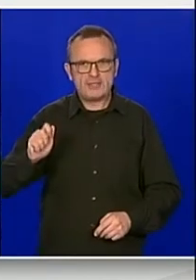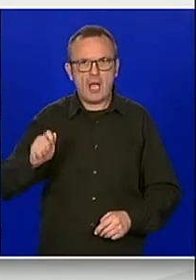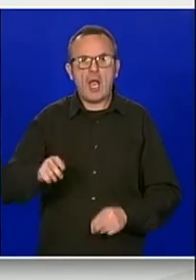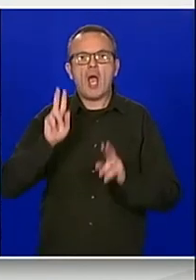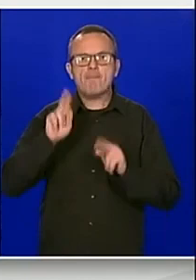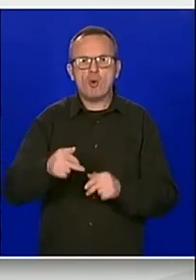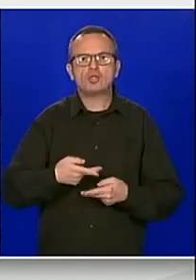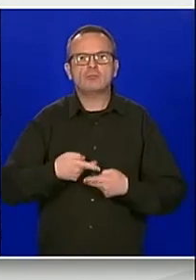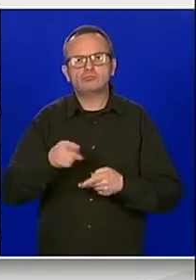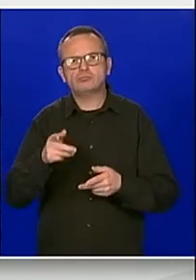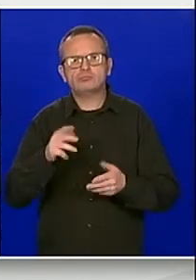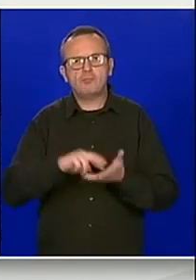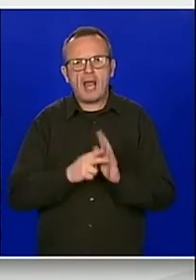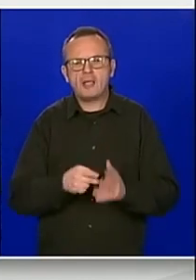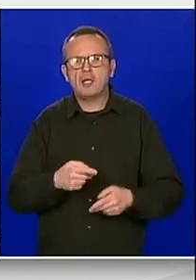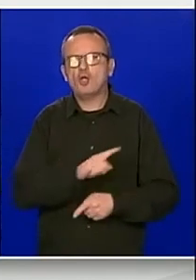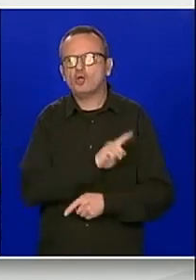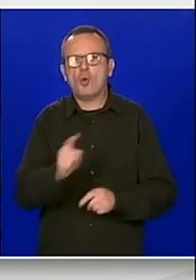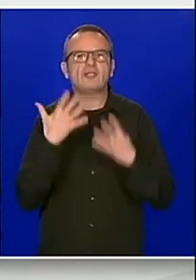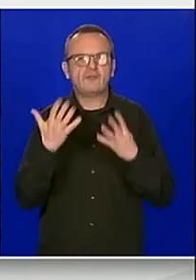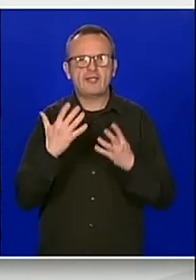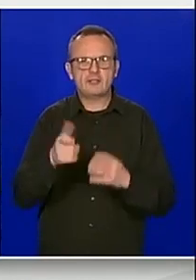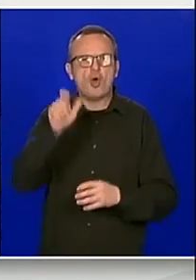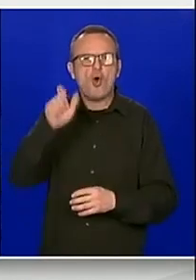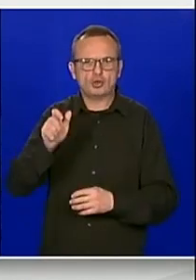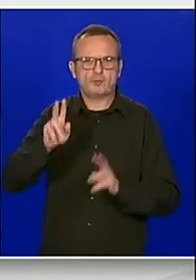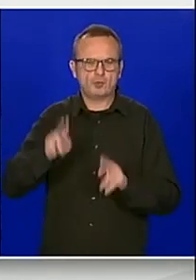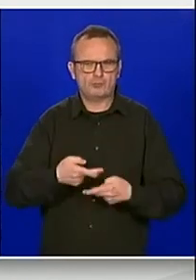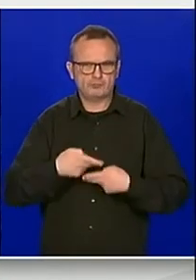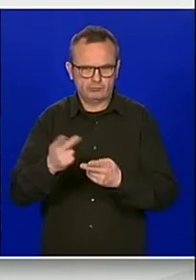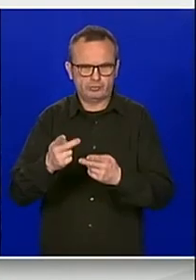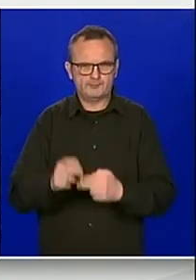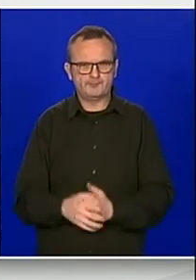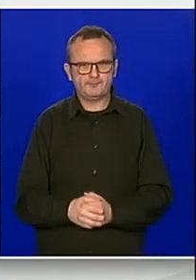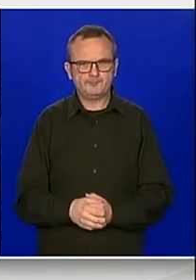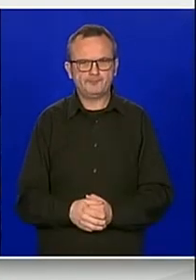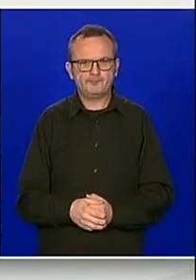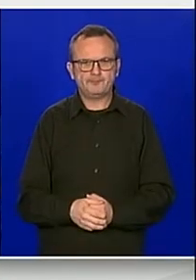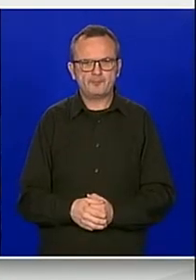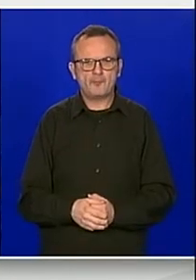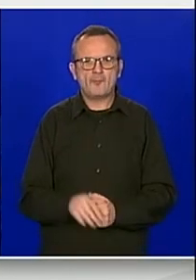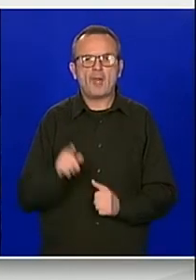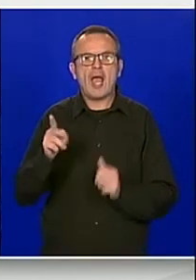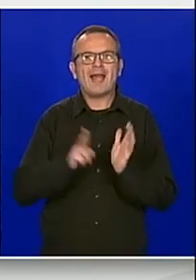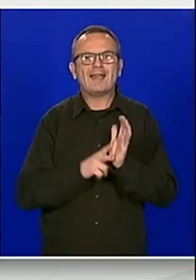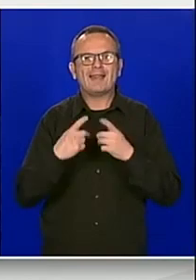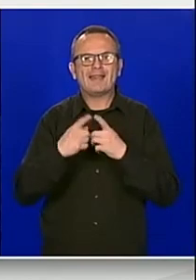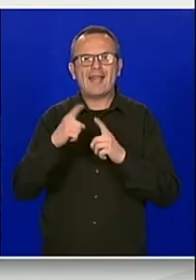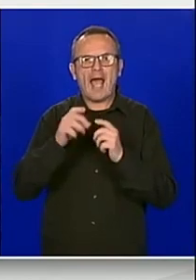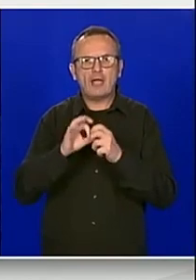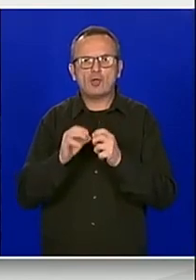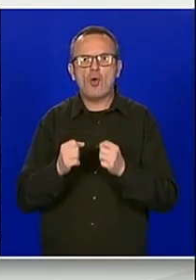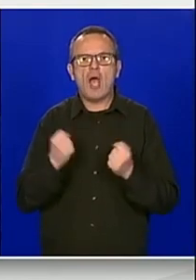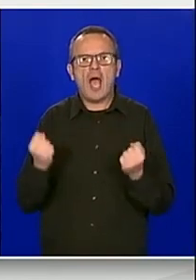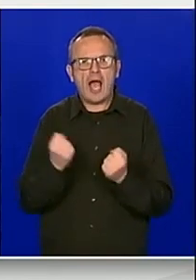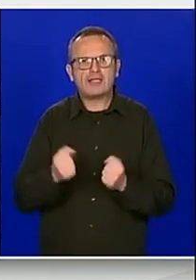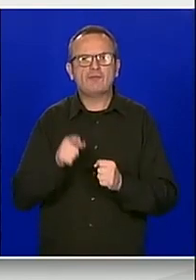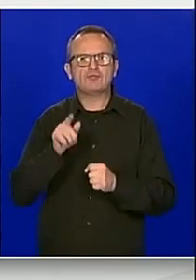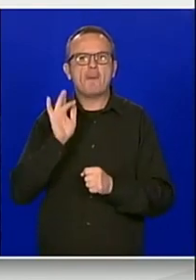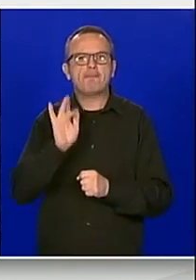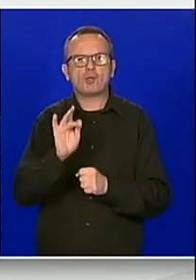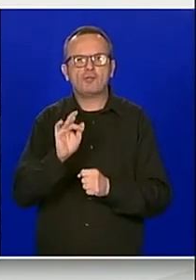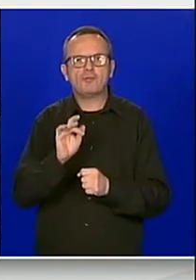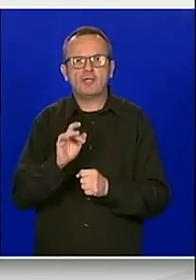putiti u aktivnost do 90 pripadnika. Aktivnost stalna NATO skupina protominskih snaga 2, to je